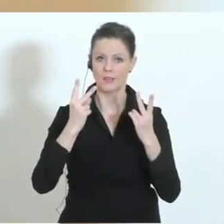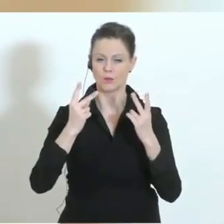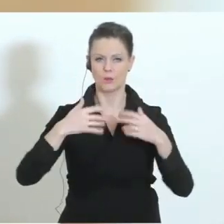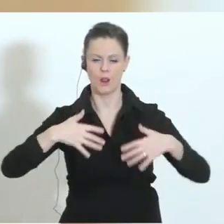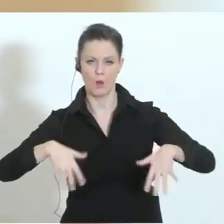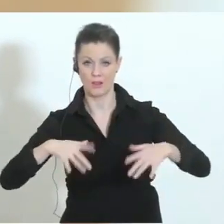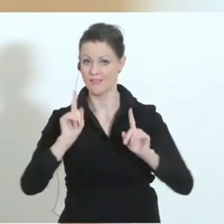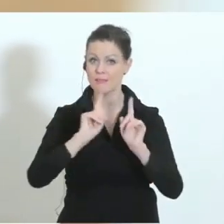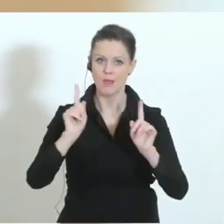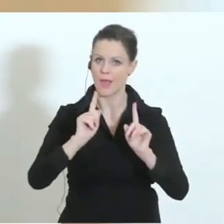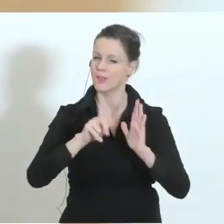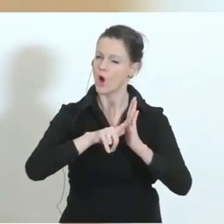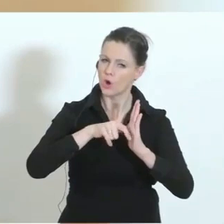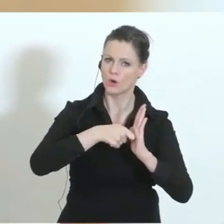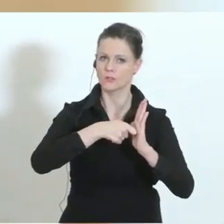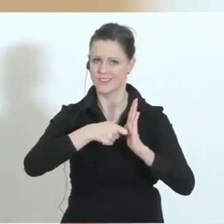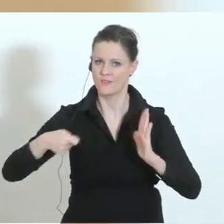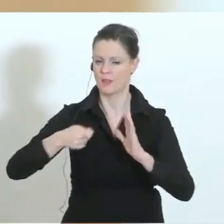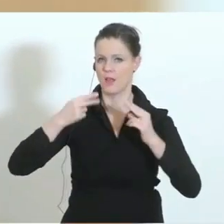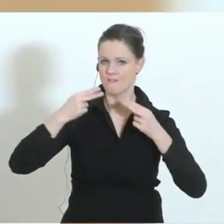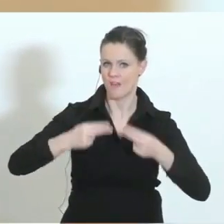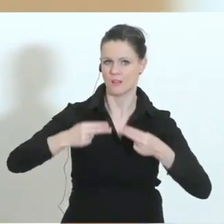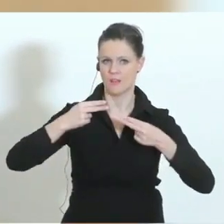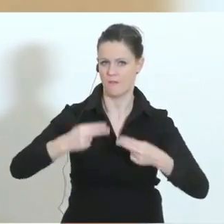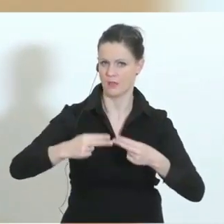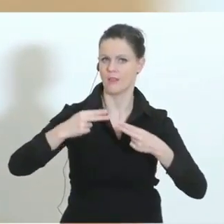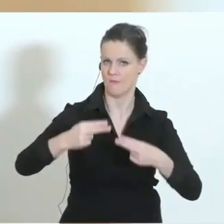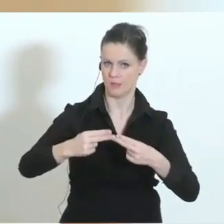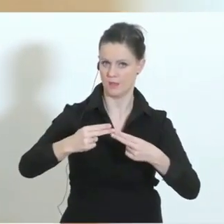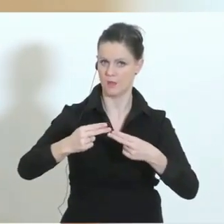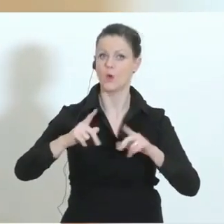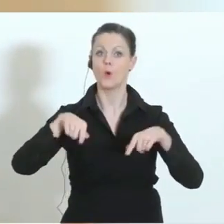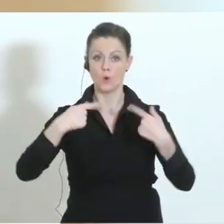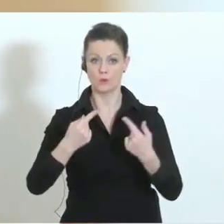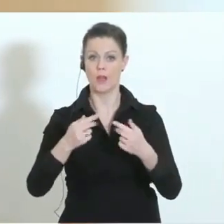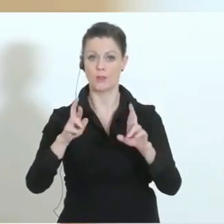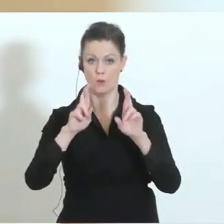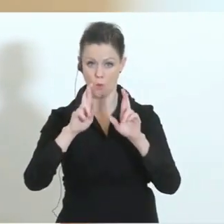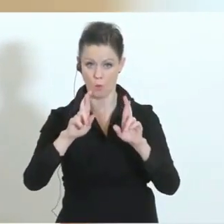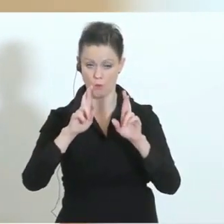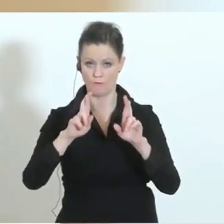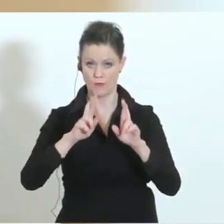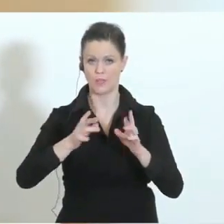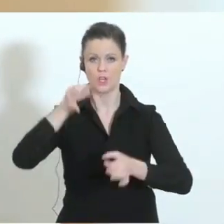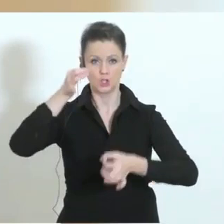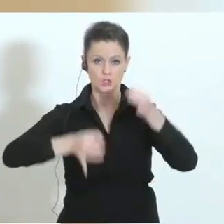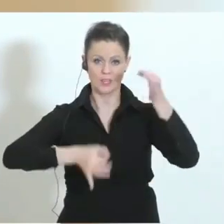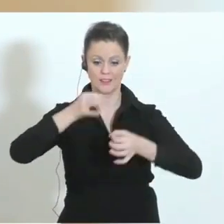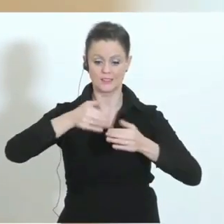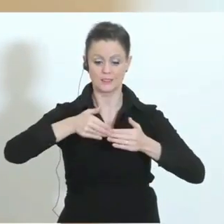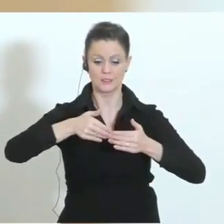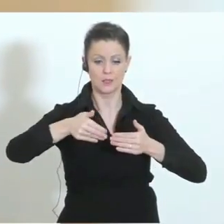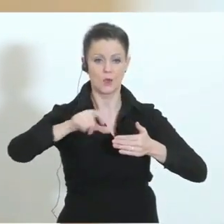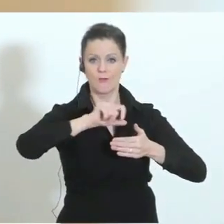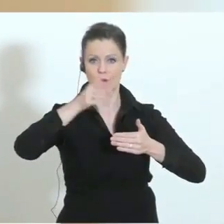dass wir die Maßnahmen konsequent weiter umsetzen. Dann hoffe ich sehr, dass es auch in der Statistik bis zum Wochenende